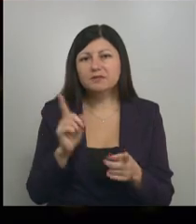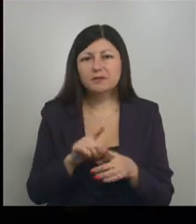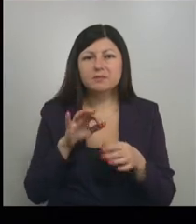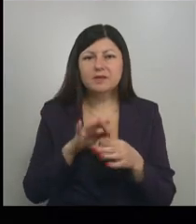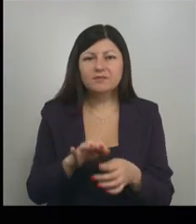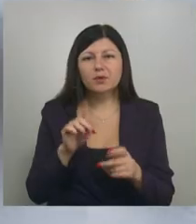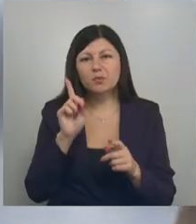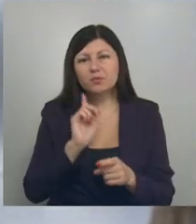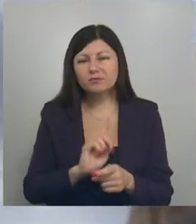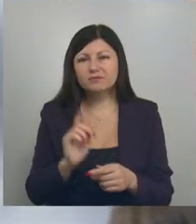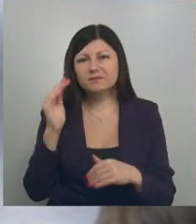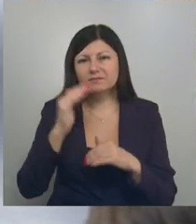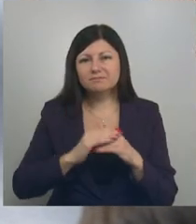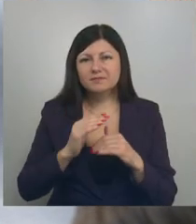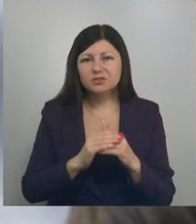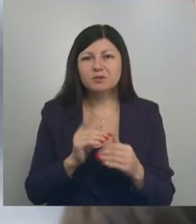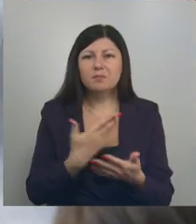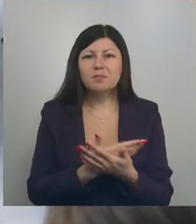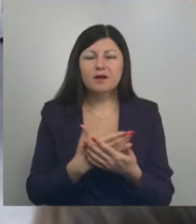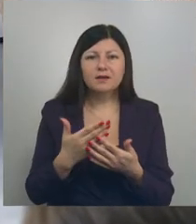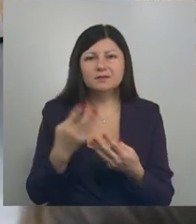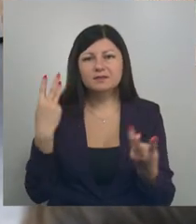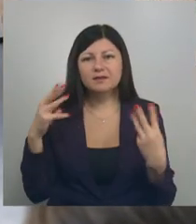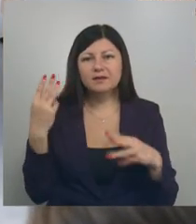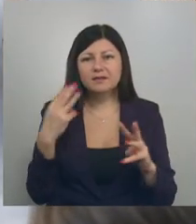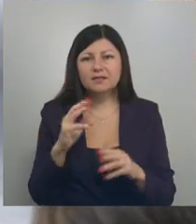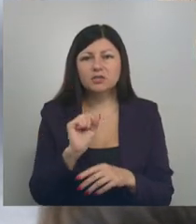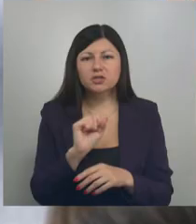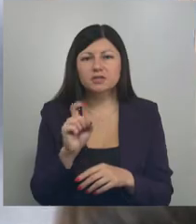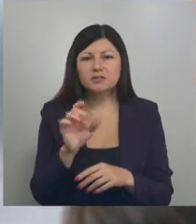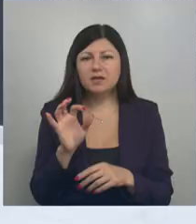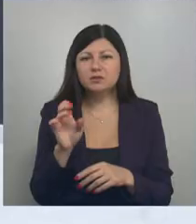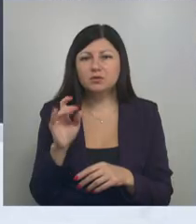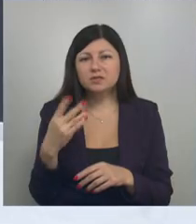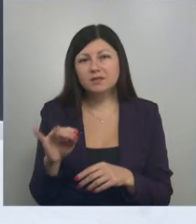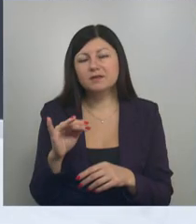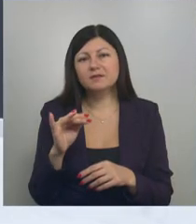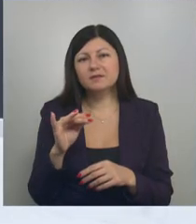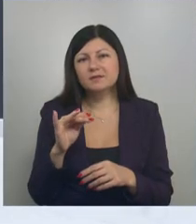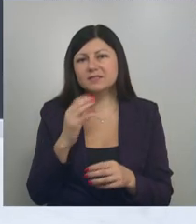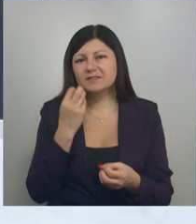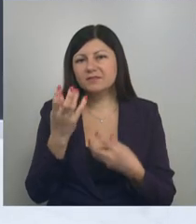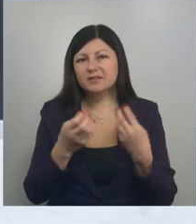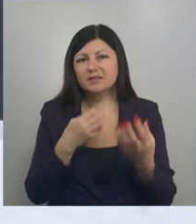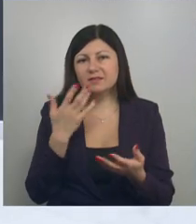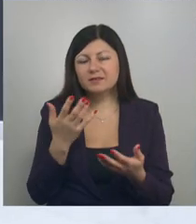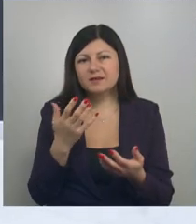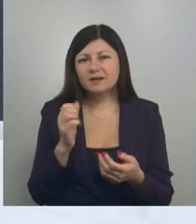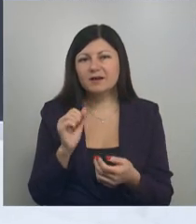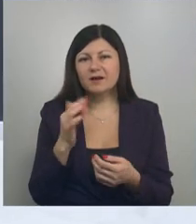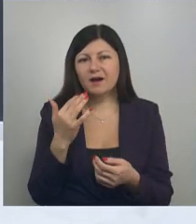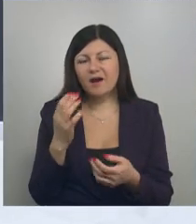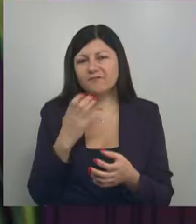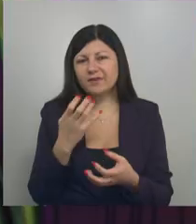вечеров. Тропическими нотками его разбавил показ коллекции Анжелики Заозерской «Цветы Африки». Художница рассказывает, писать картины и разрисовывать